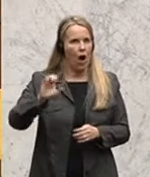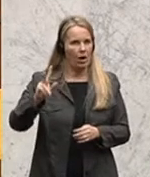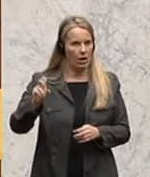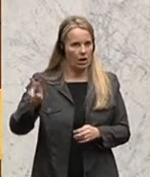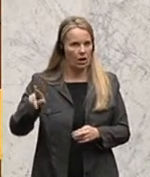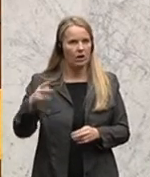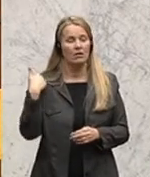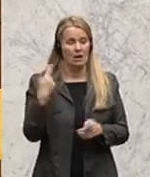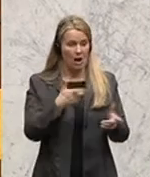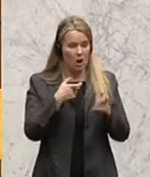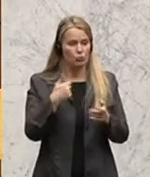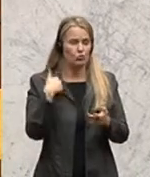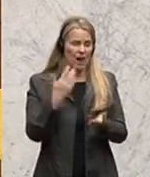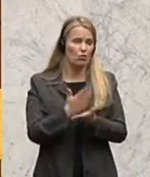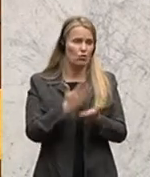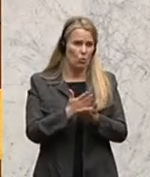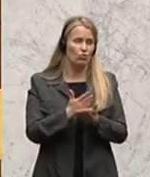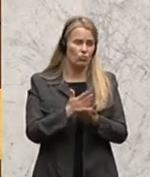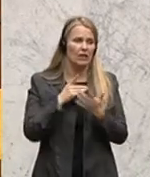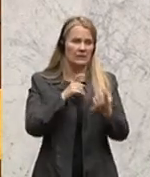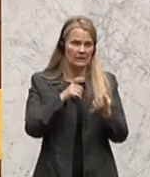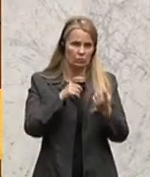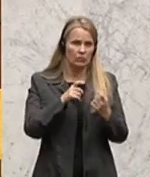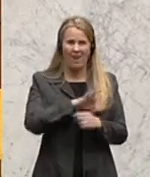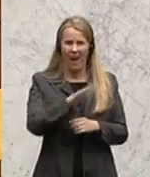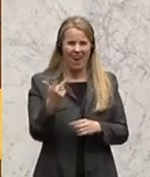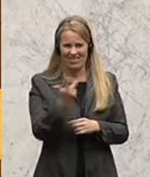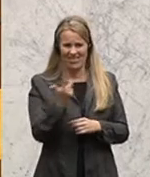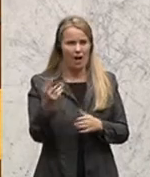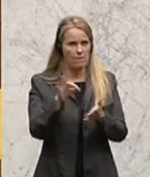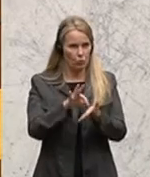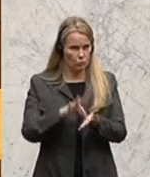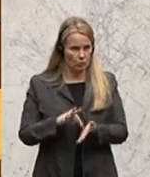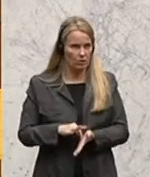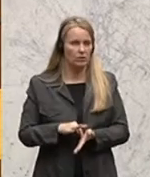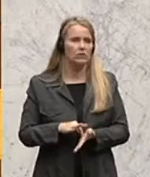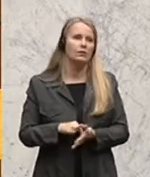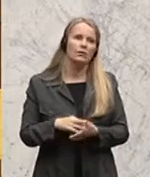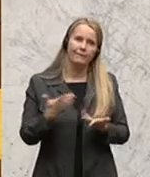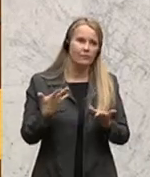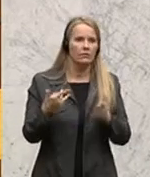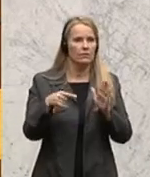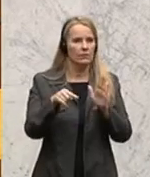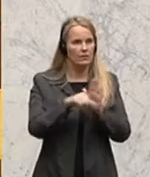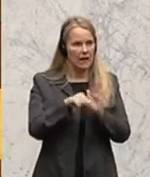im Ausschuss ausführlich diskutiert, gibt es in allen drei Punkten eine negative